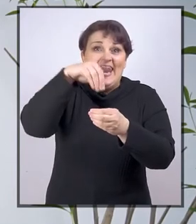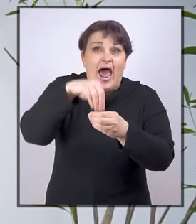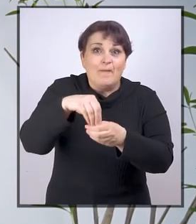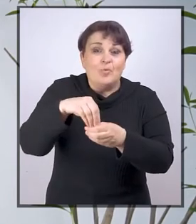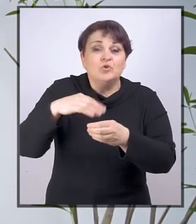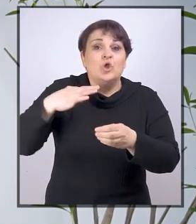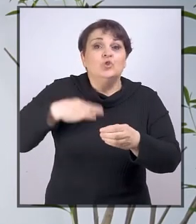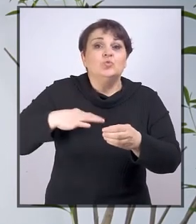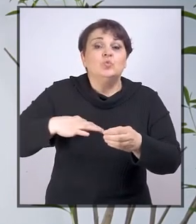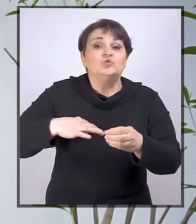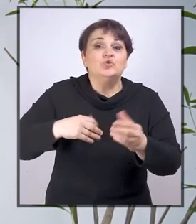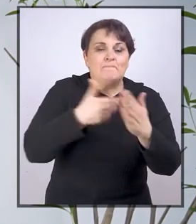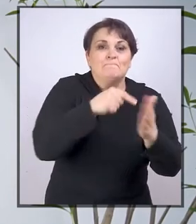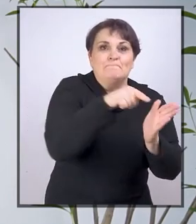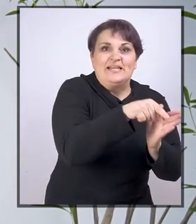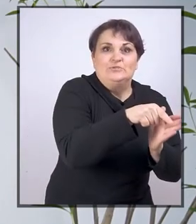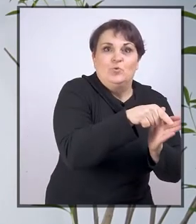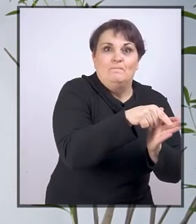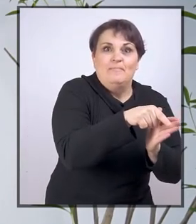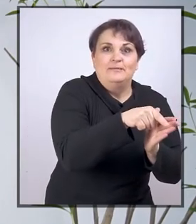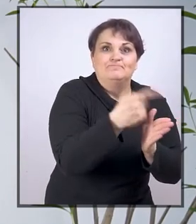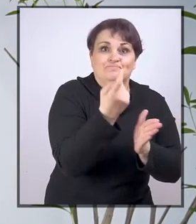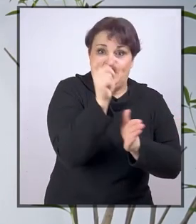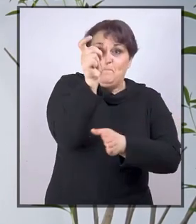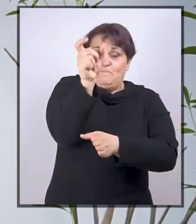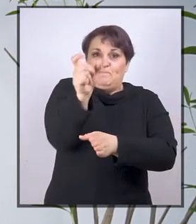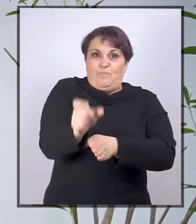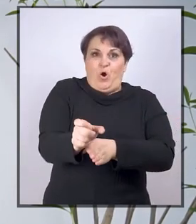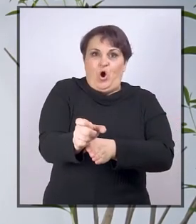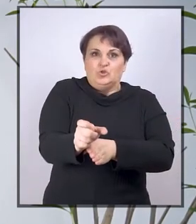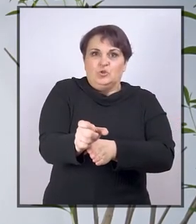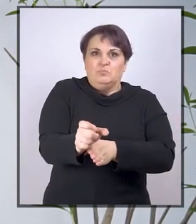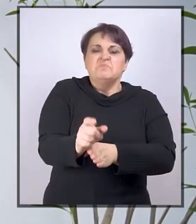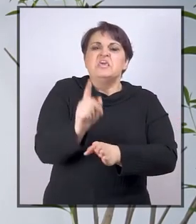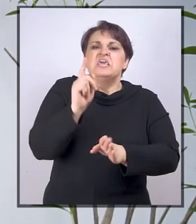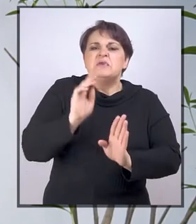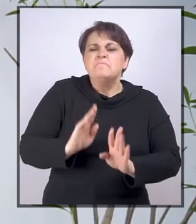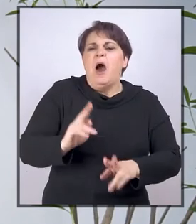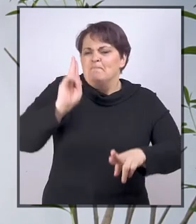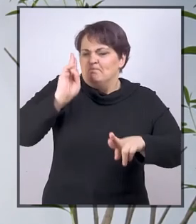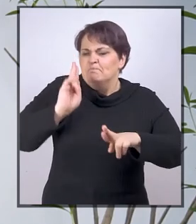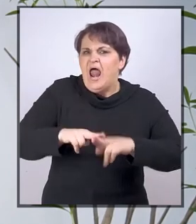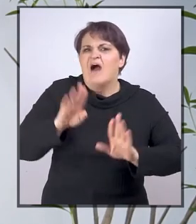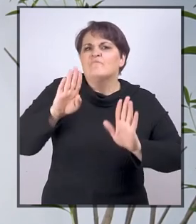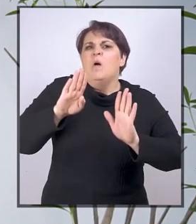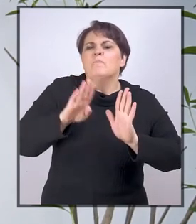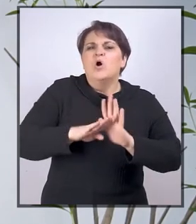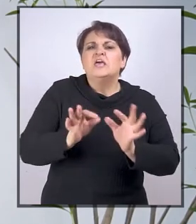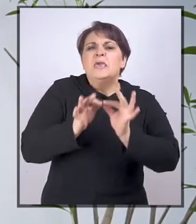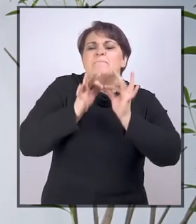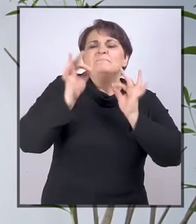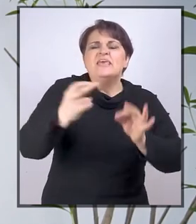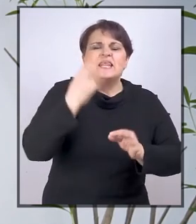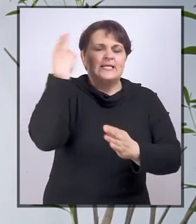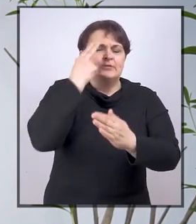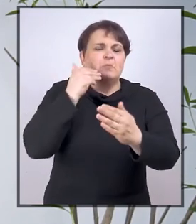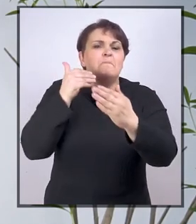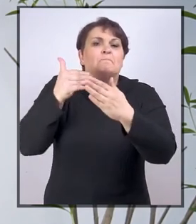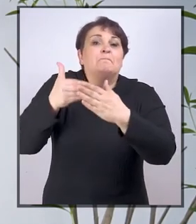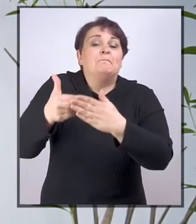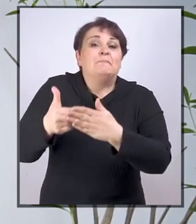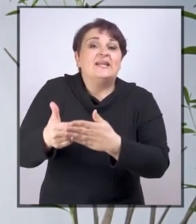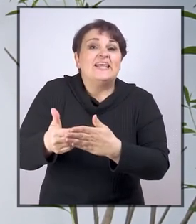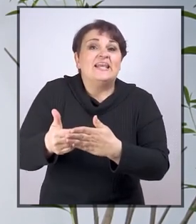dužnost obezbijedjenja pristupačnosti. Pojedinac može legitimno tražiti mjere